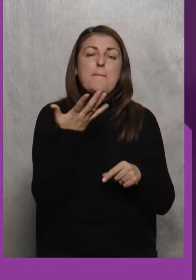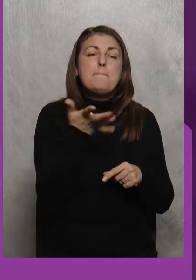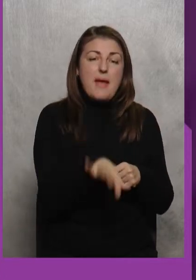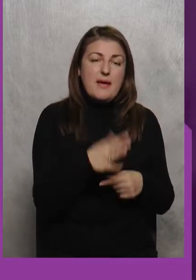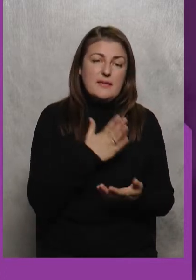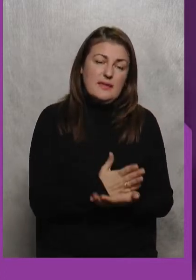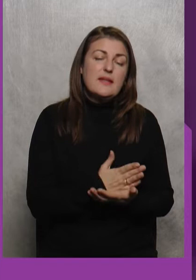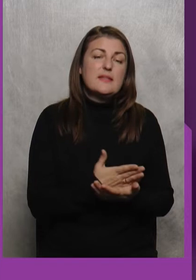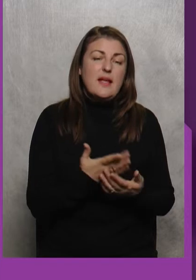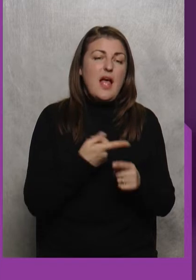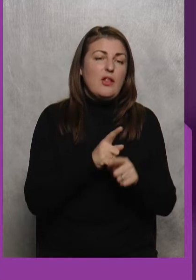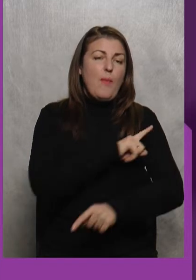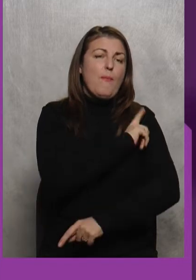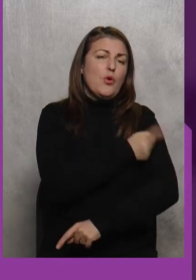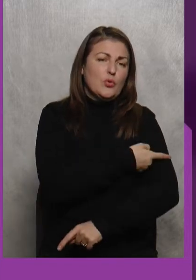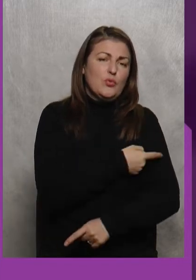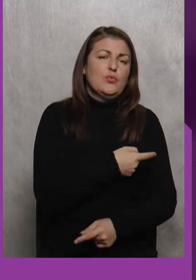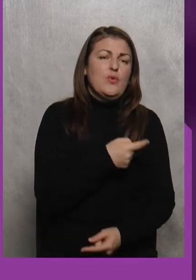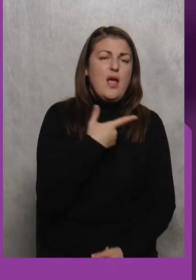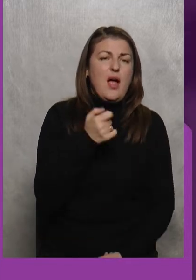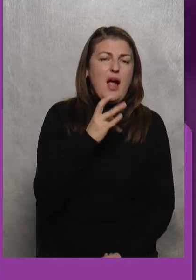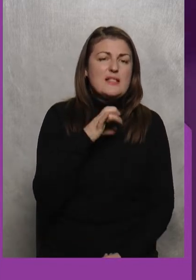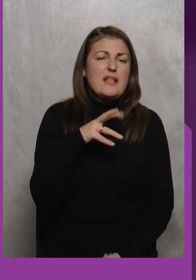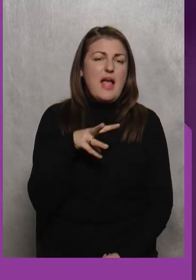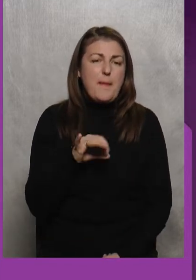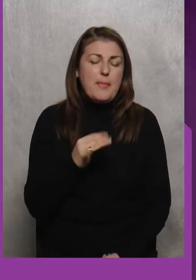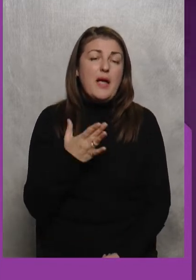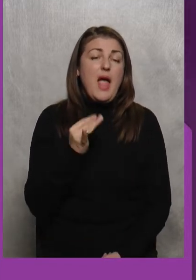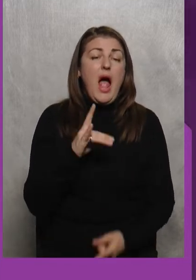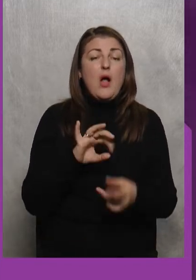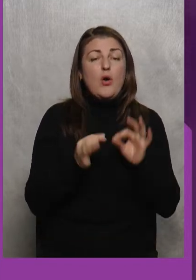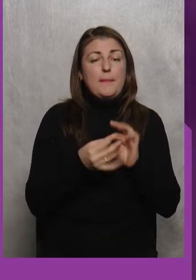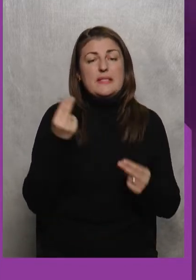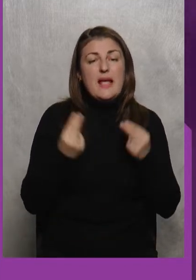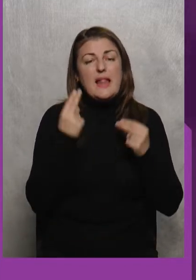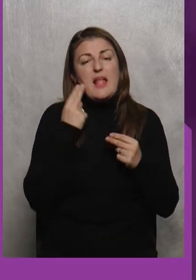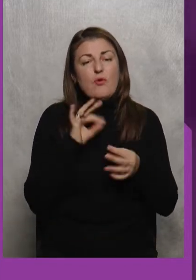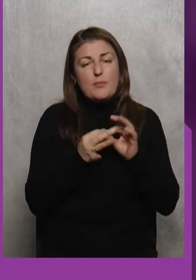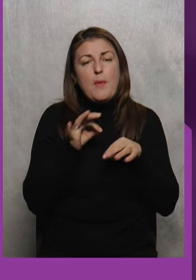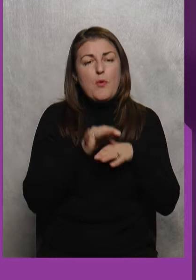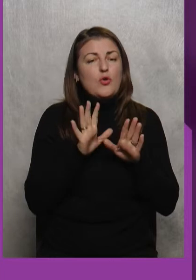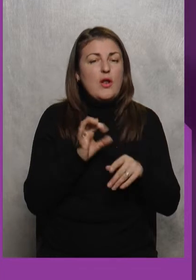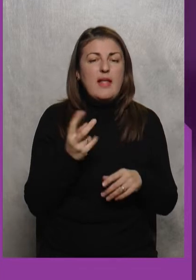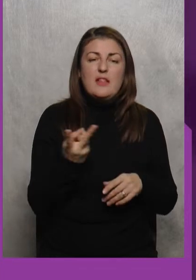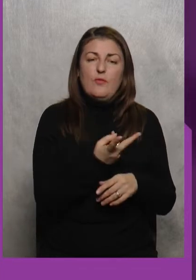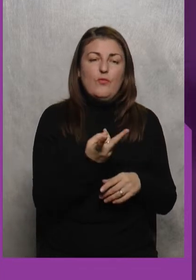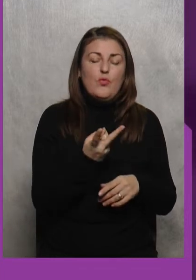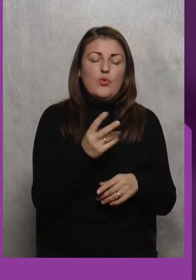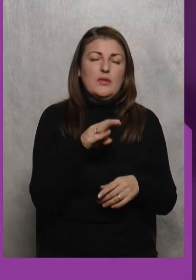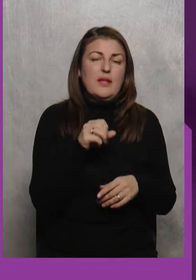Татальні Це Потужні Грандслеми Але Олімпійські Йори Так Де флімпійські Проводять Лише на Другу таталі